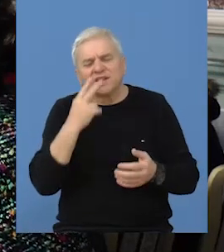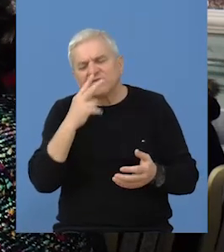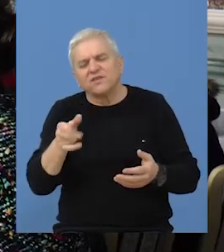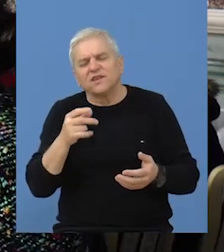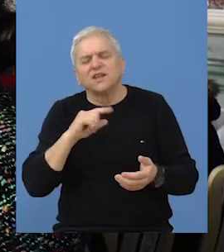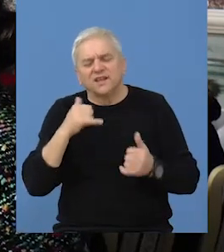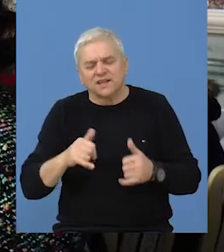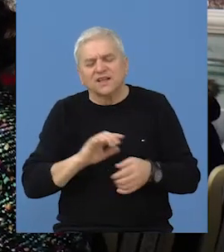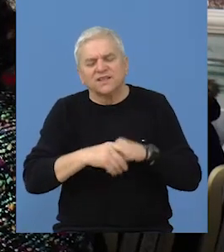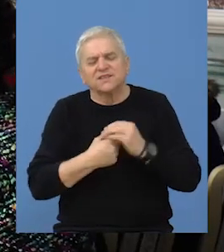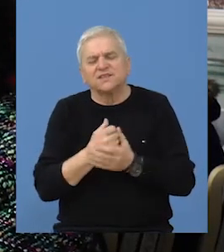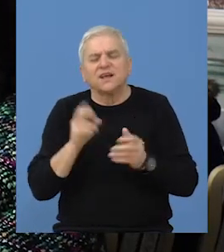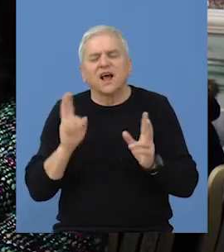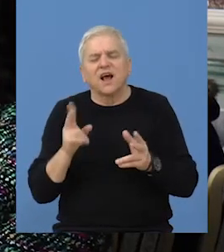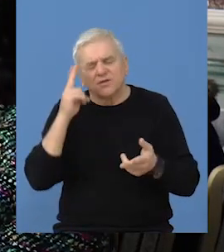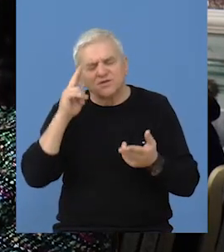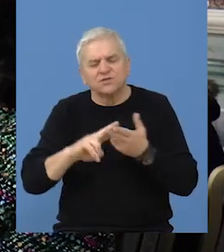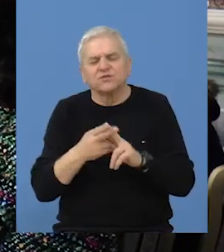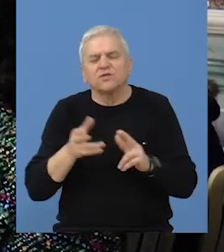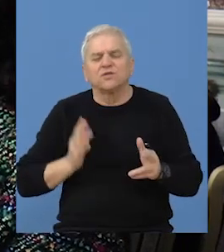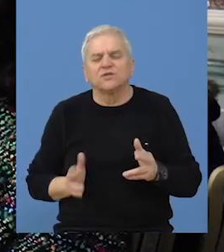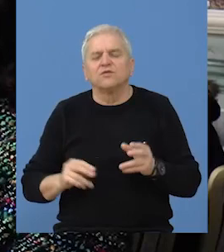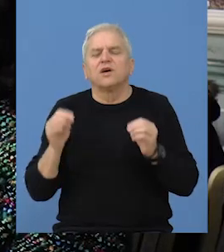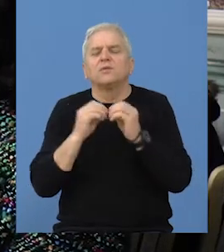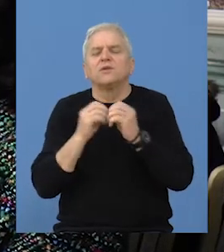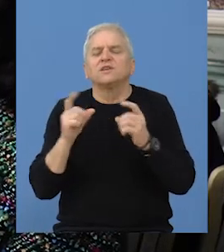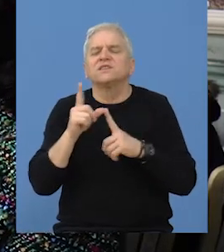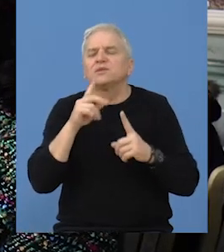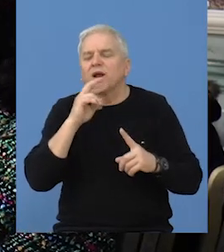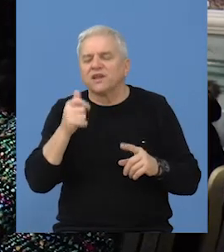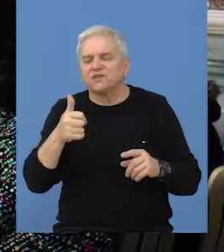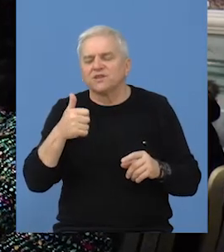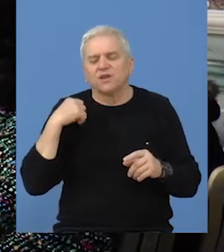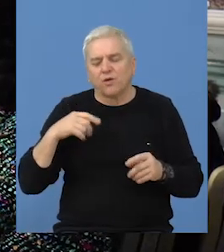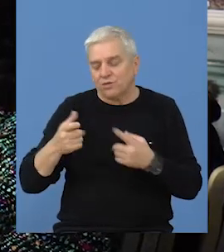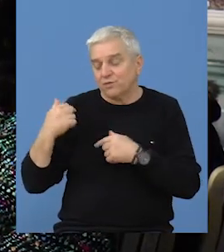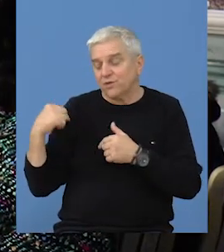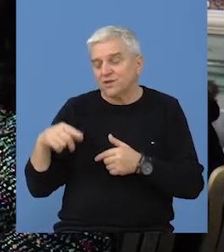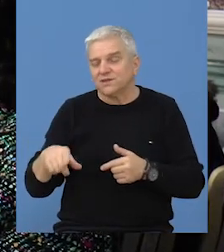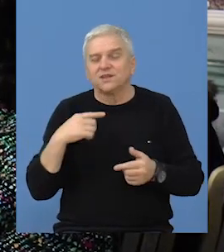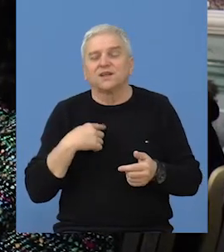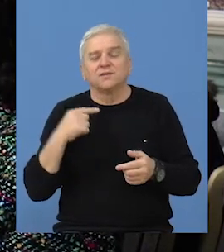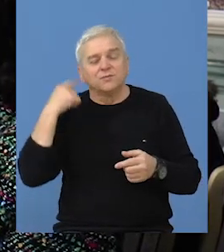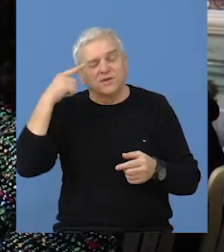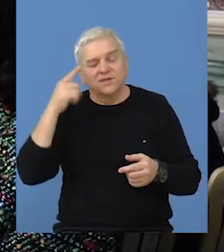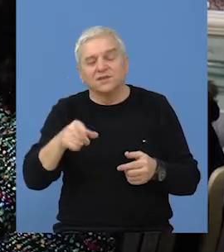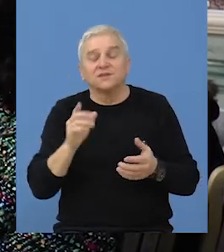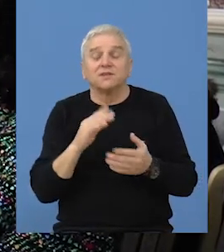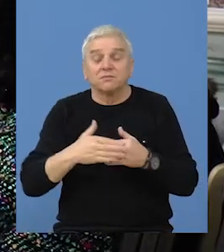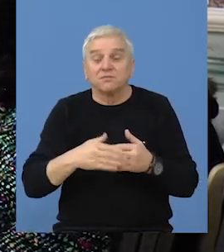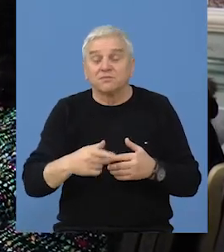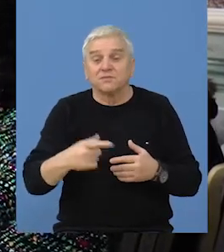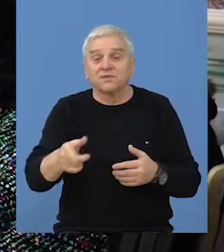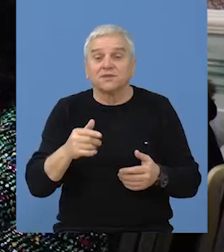Trenutno sam jako zadovoljna od kako sam upoznala gospodju Branislavu Simanić jednu godinu dana, već sam mislila da